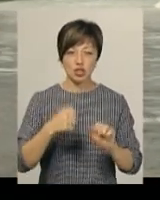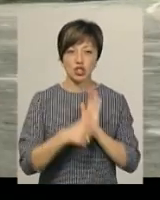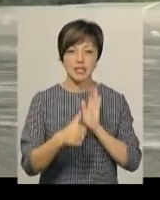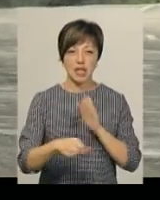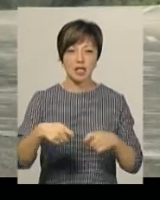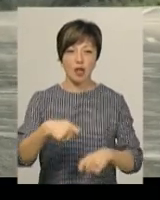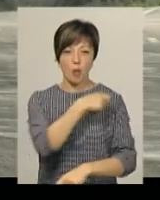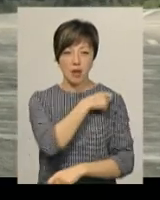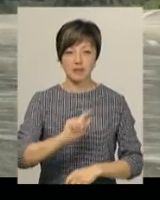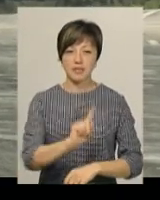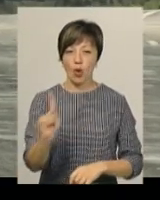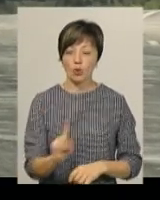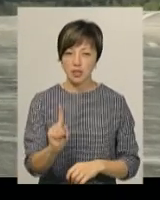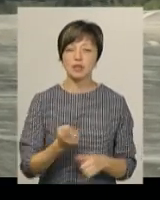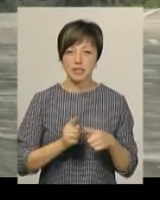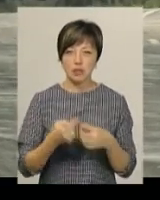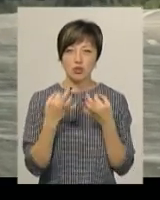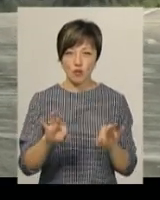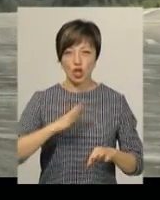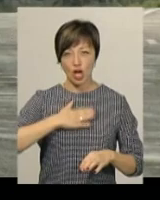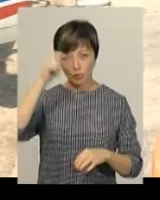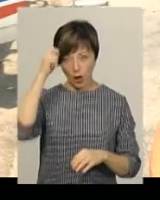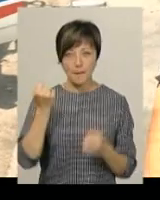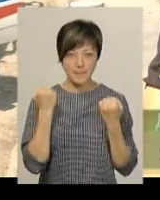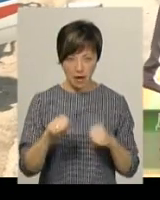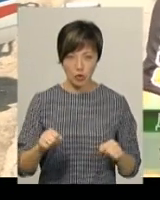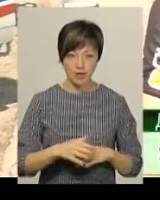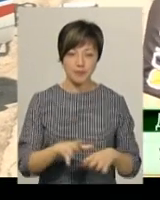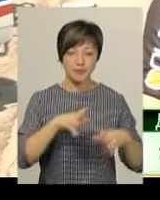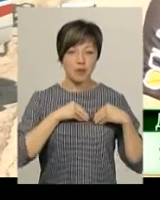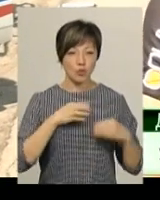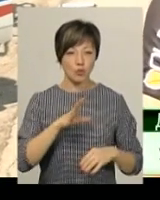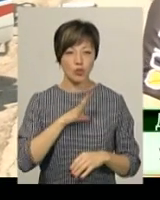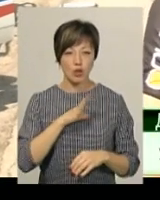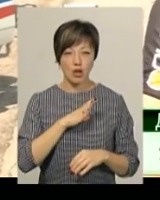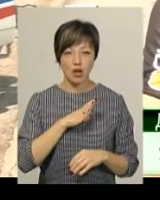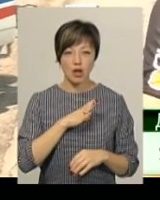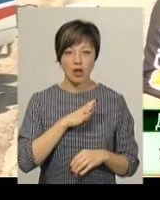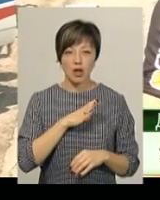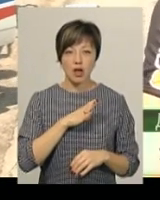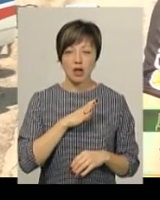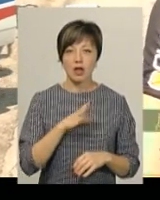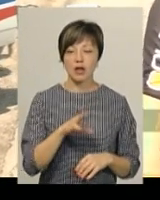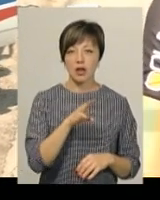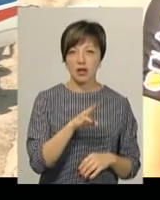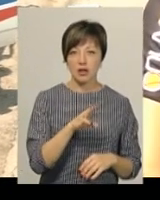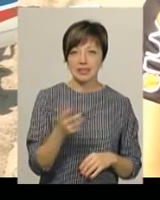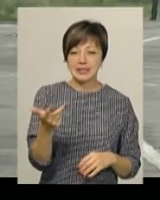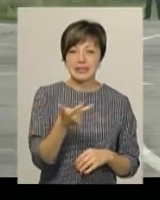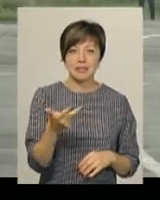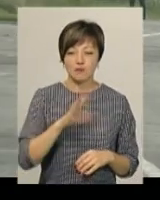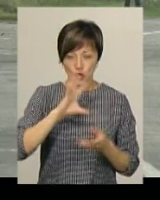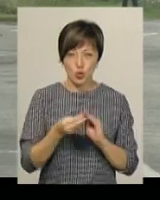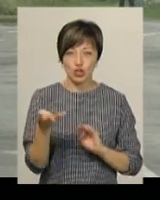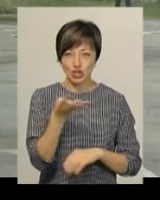кілометрів за одну, що дозволило нашим юнакам перемогти. Зі мною їздили сьогодні Асонов Дмитро, Толошин Влад і Кришталь Олександр.